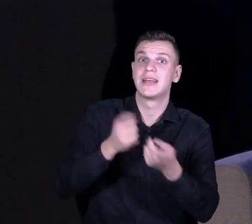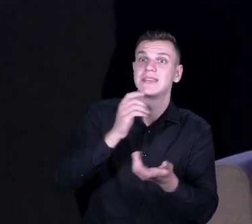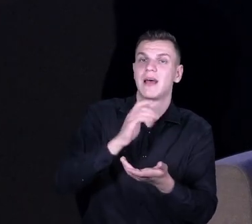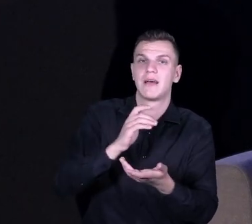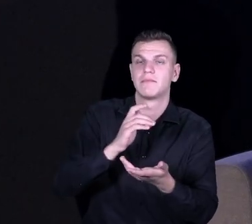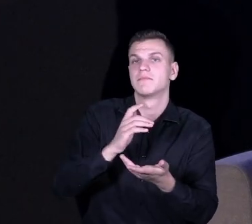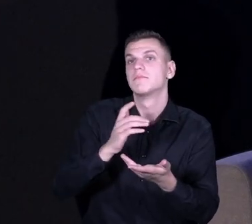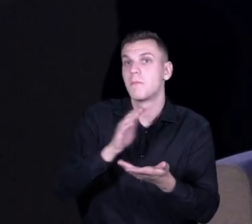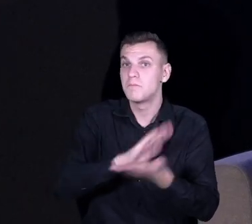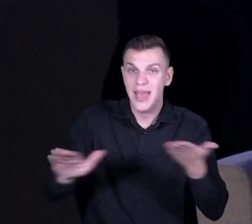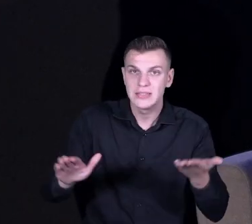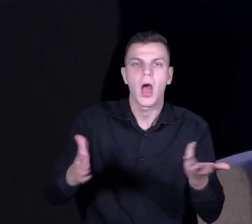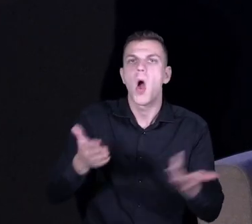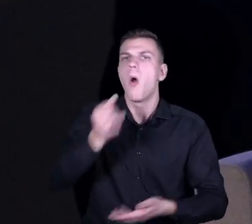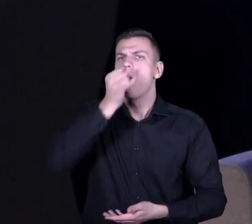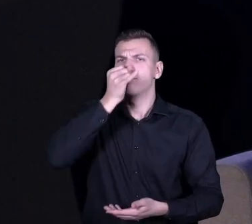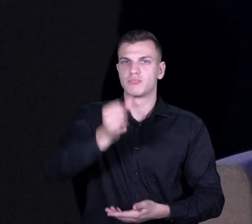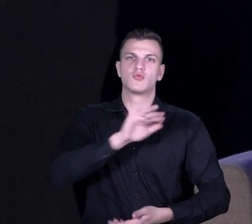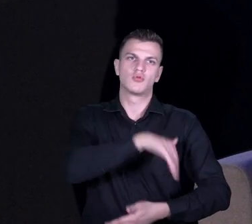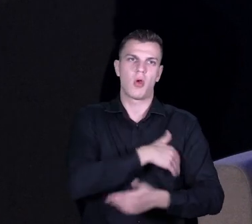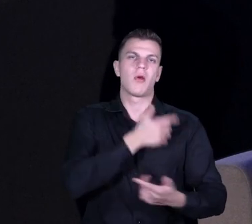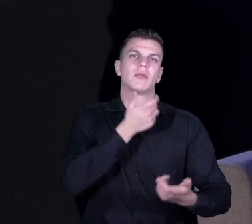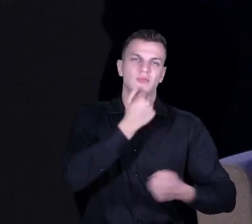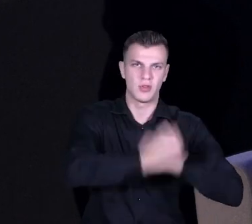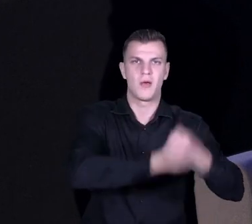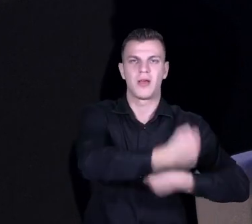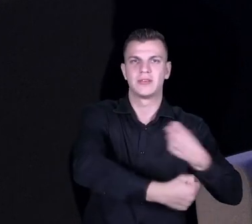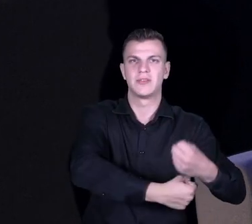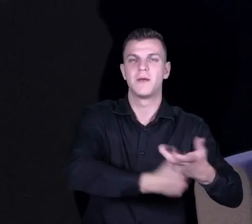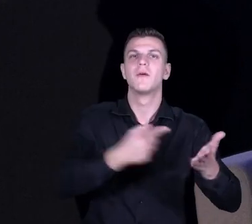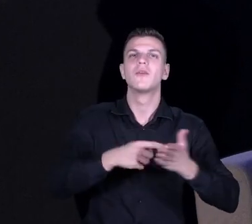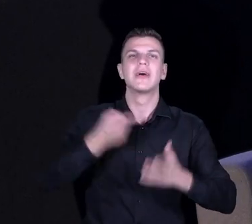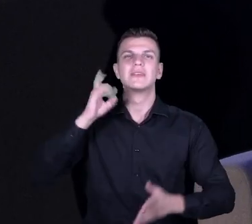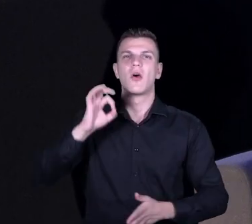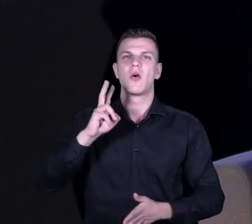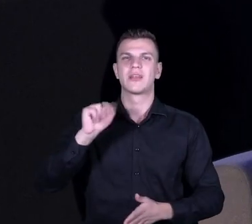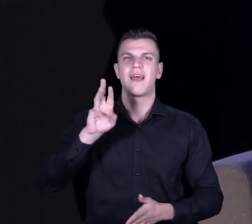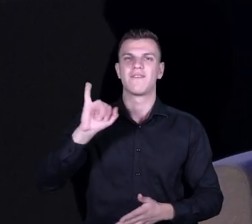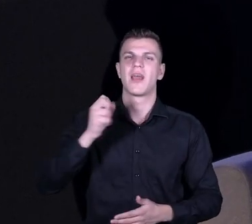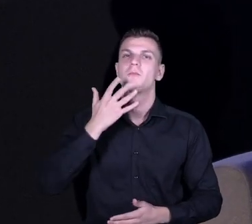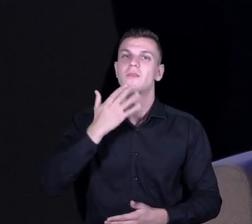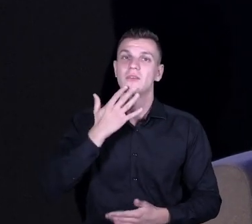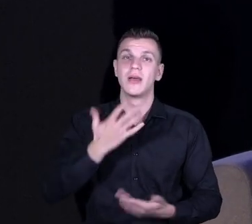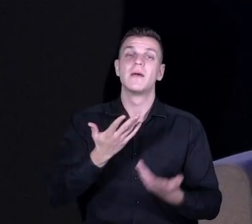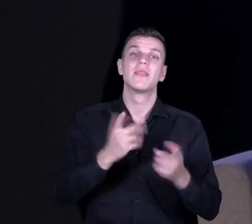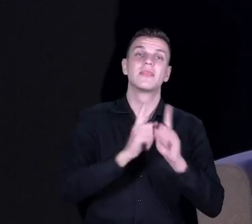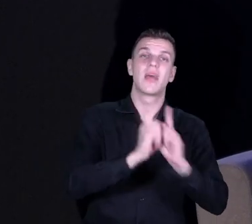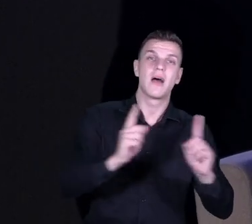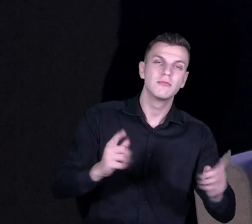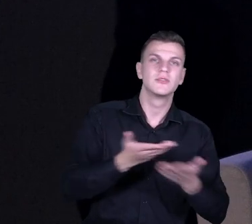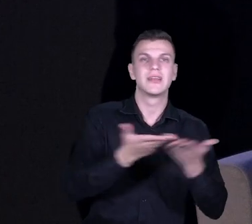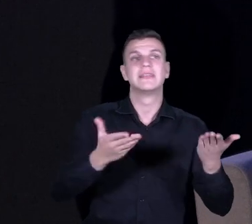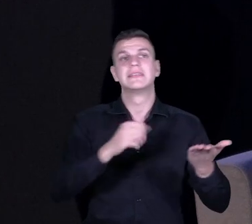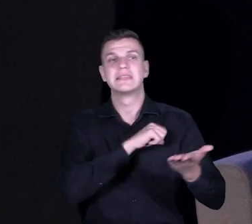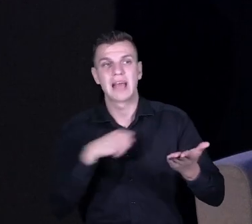I to jest to też, to nawiązuje do tego, co ty mówisz, Oktawio, tych nauczycielach, którzy samotnie bądź w parach, w